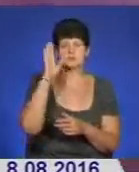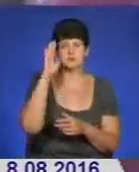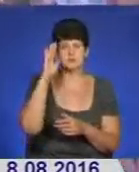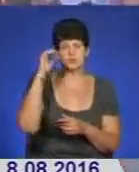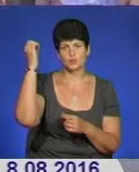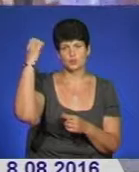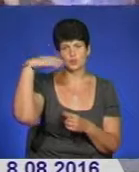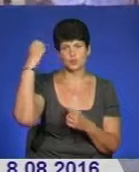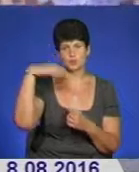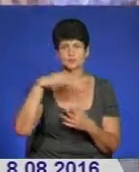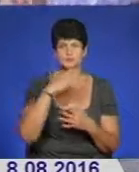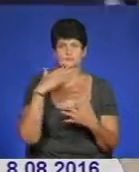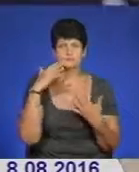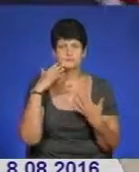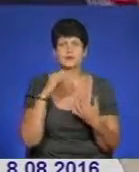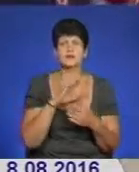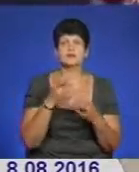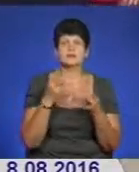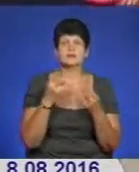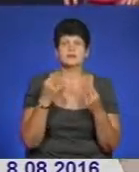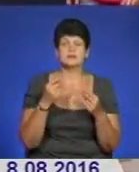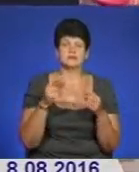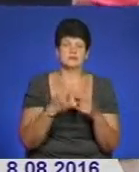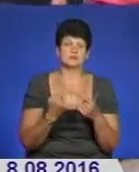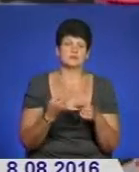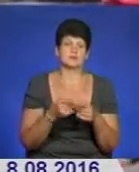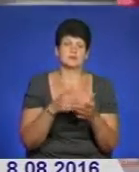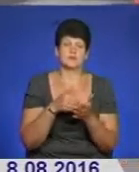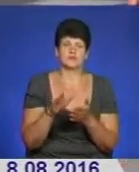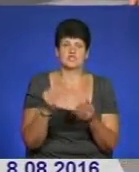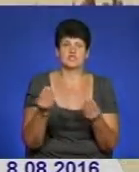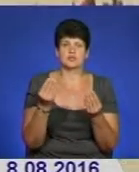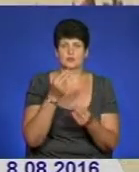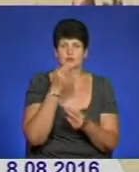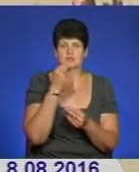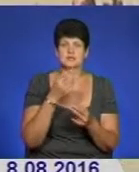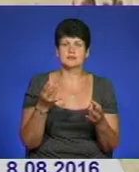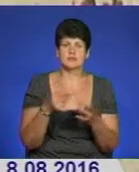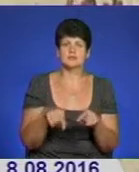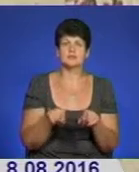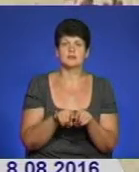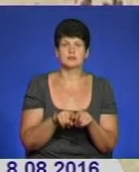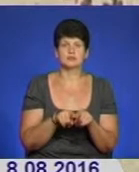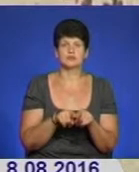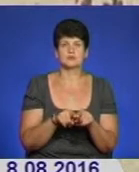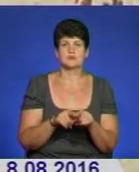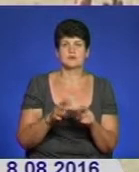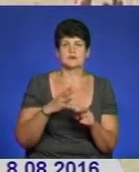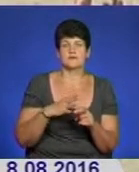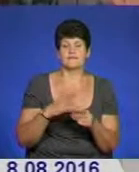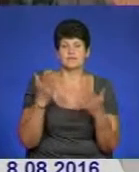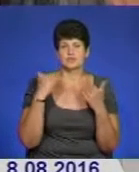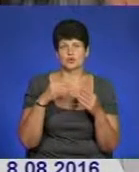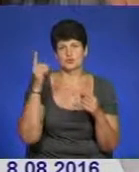душ. Не завадить також відмовитися від жирної їжі. Під час магнітних бур варто утримуватися від відпочинку під